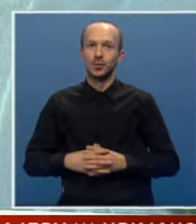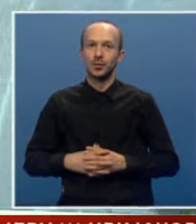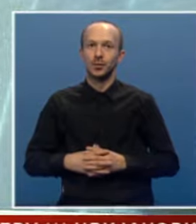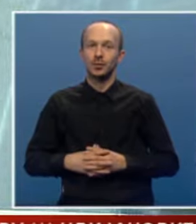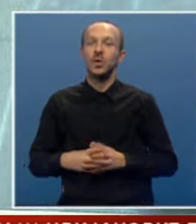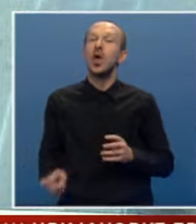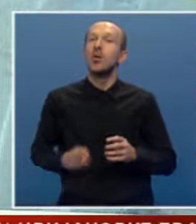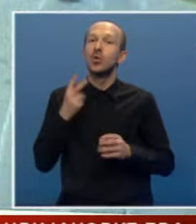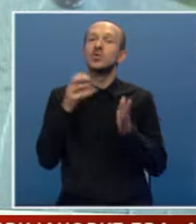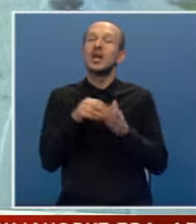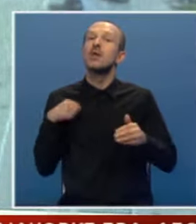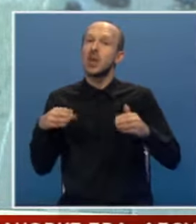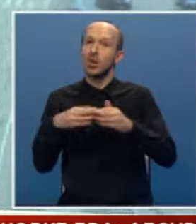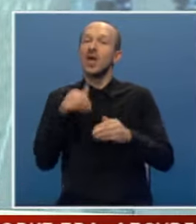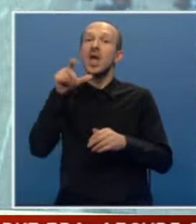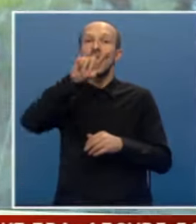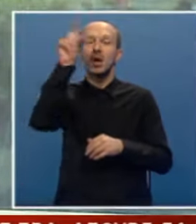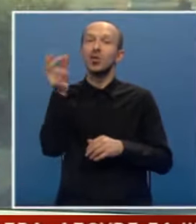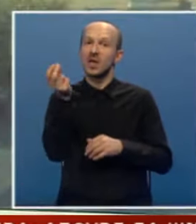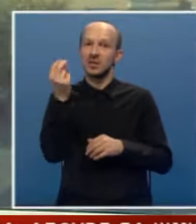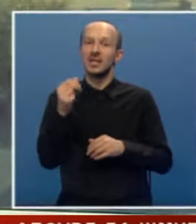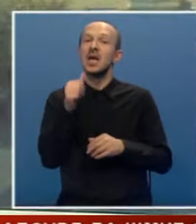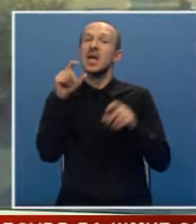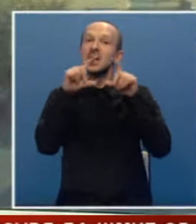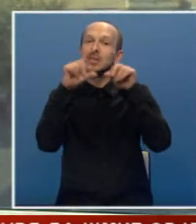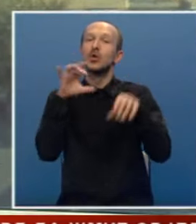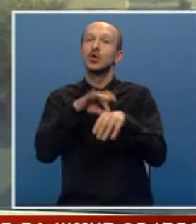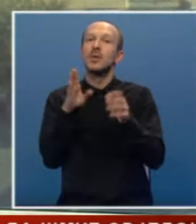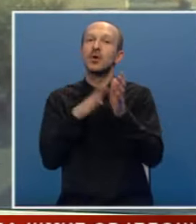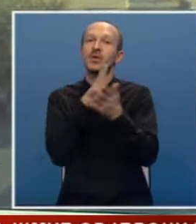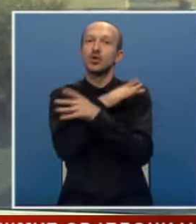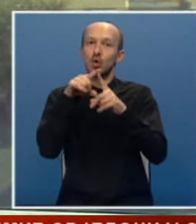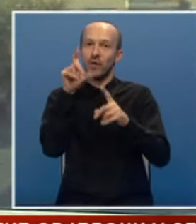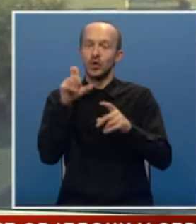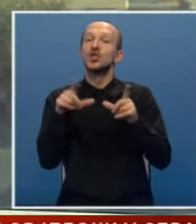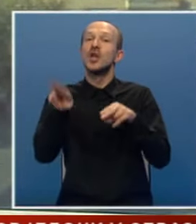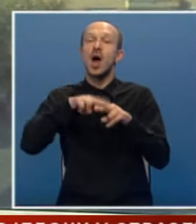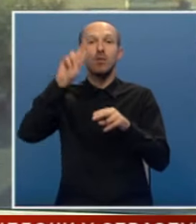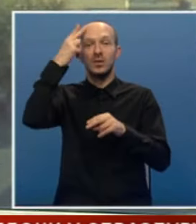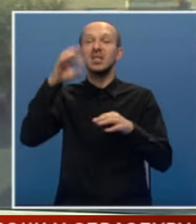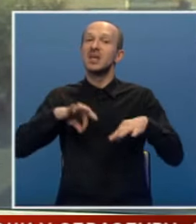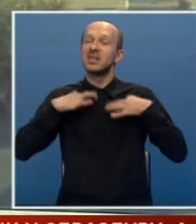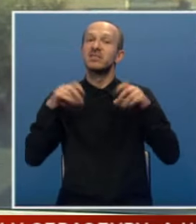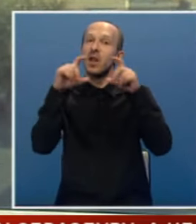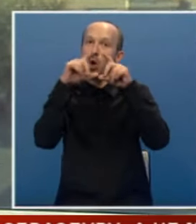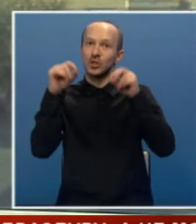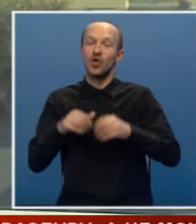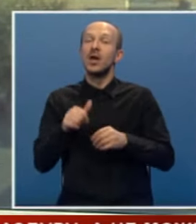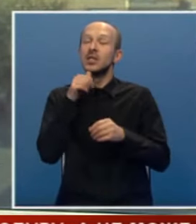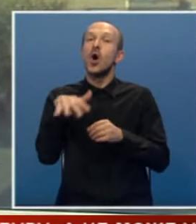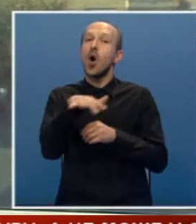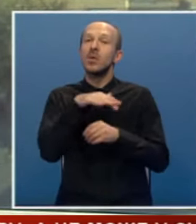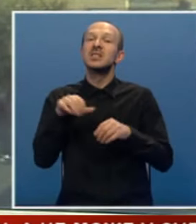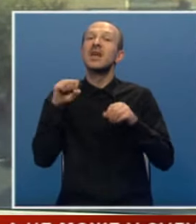Ponos grada Banja Luke i Republike Srpske, institutu dr. Miroslav Zotović, najpoznatija je zdravstvena ustanova iz